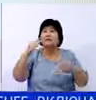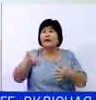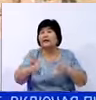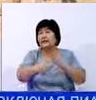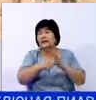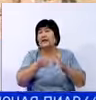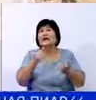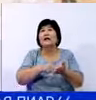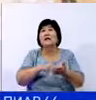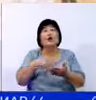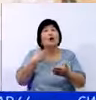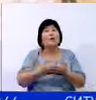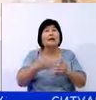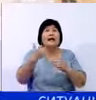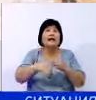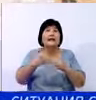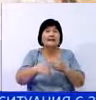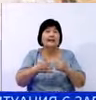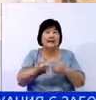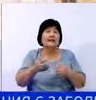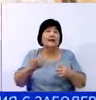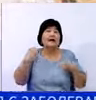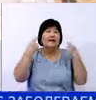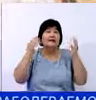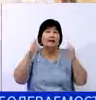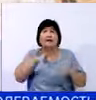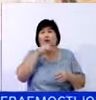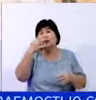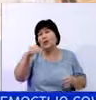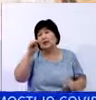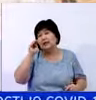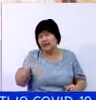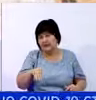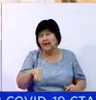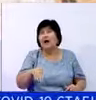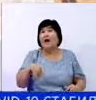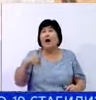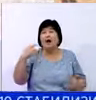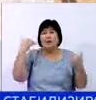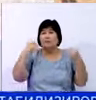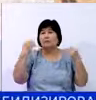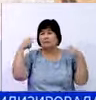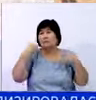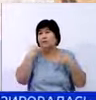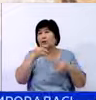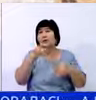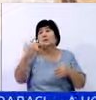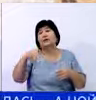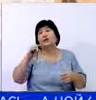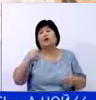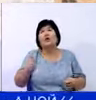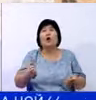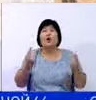цены. К примеру, средняя цена на ягнят и коз – 40 тысяч тенге. Бараны стоят 55 тысяч тенге.